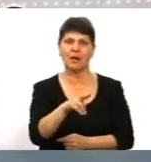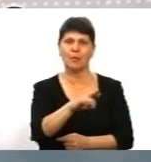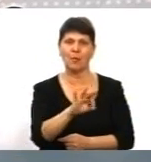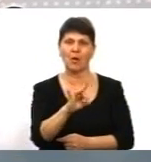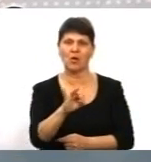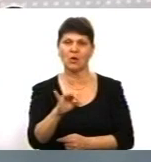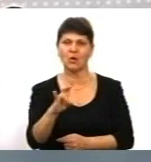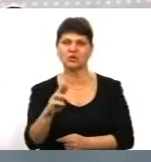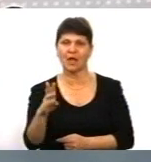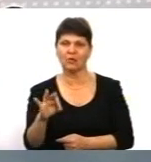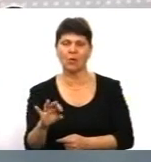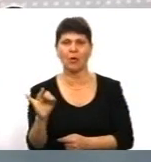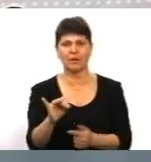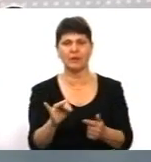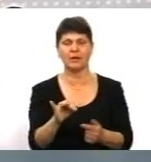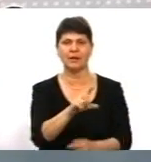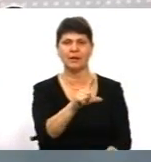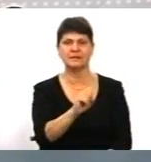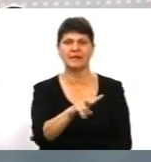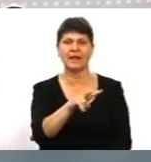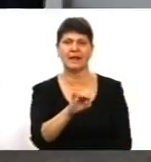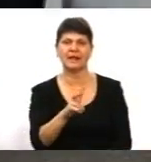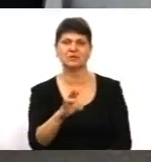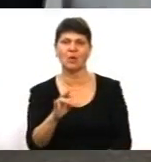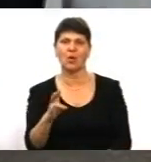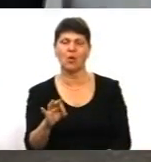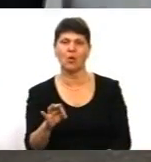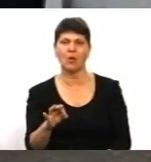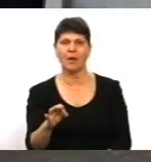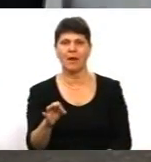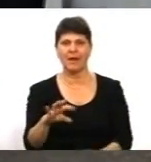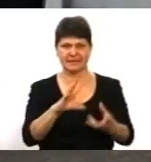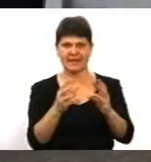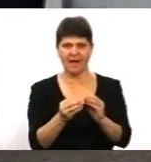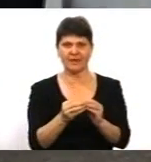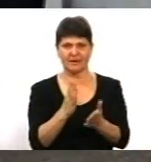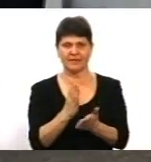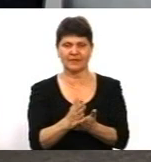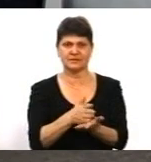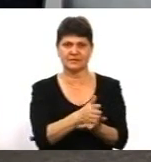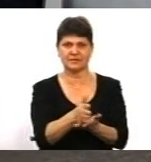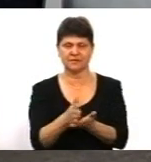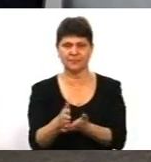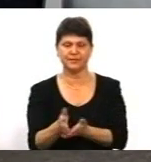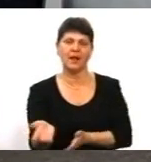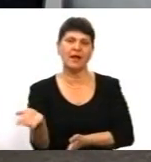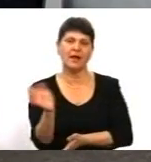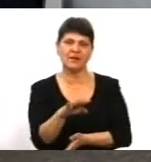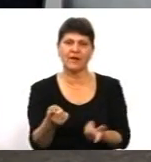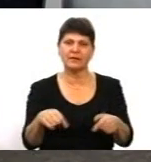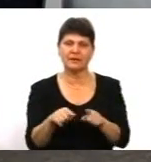риси загальні їх? Ну, давайте так. Я пошлюся на опитування.